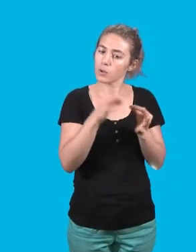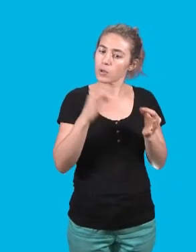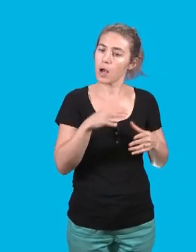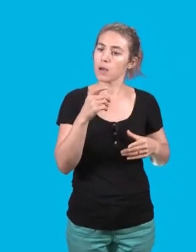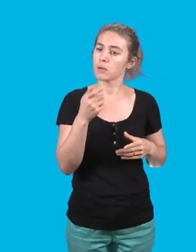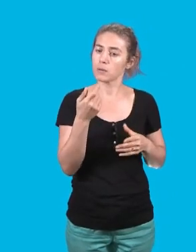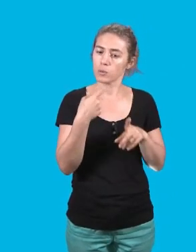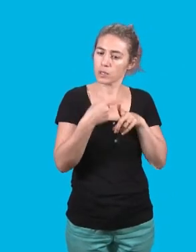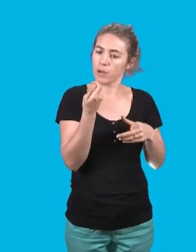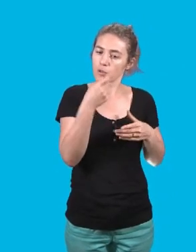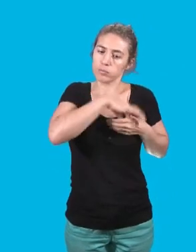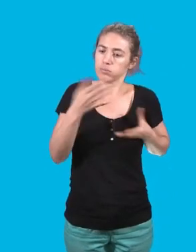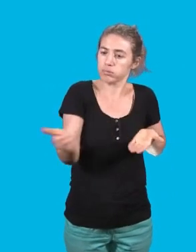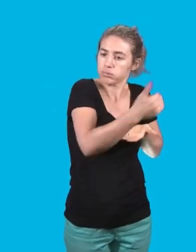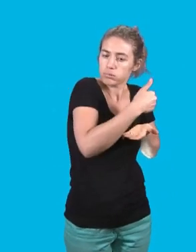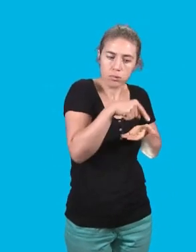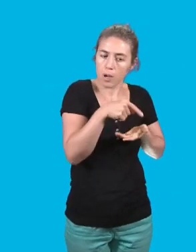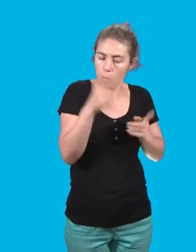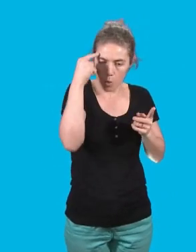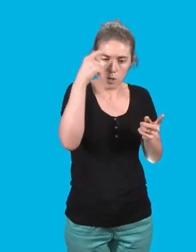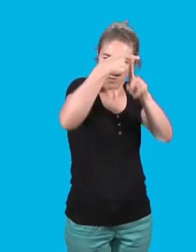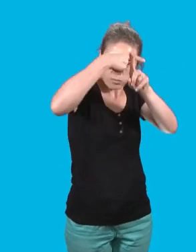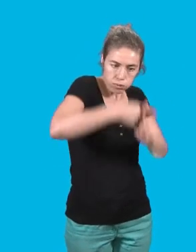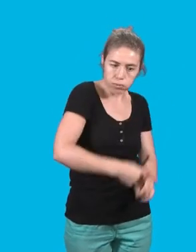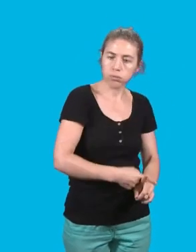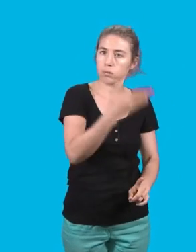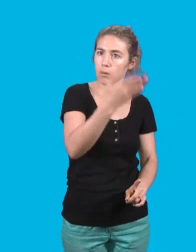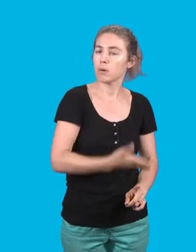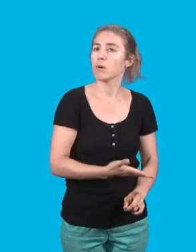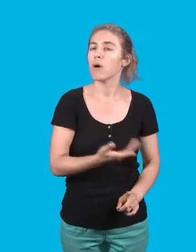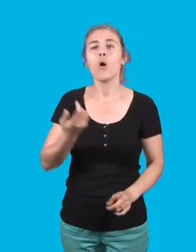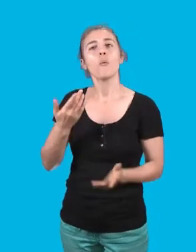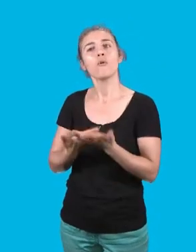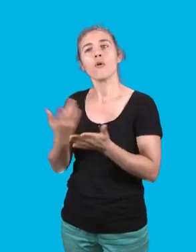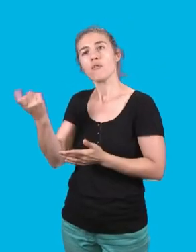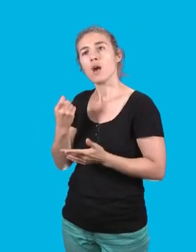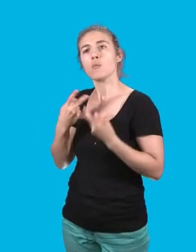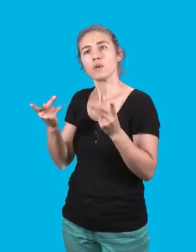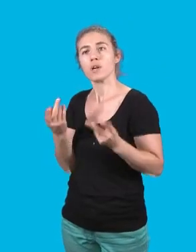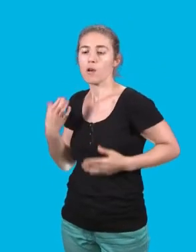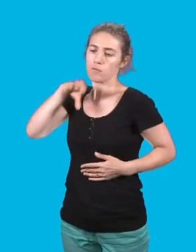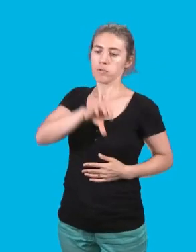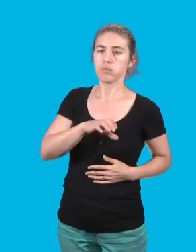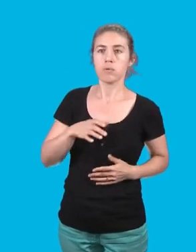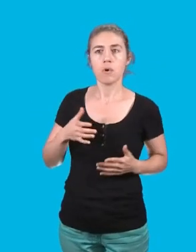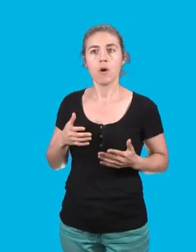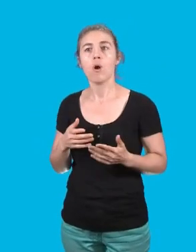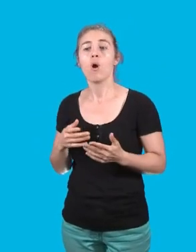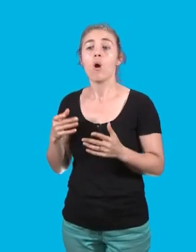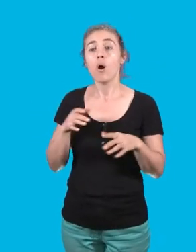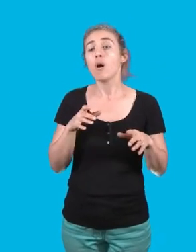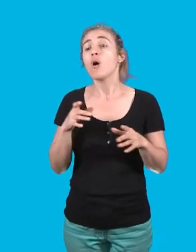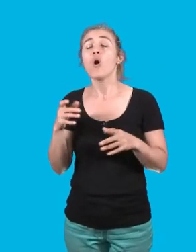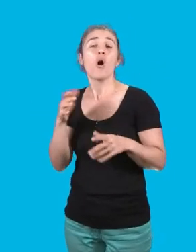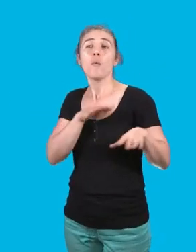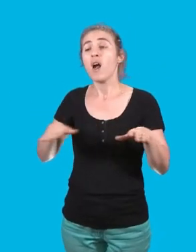territoire, additionnons aussi ce qui conjugue l'investissement public et la culture, les tourneurs privés, qui